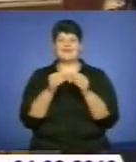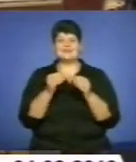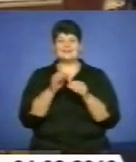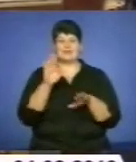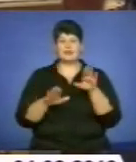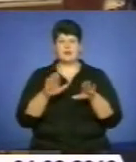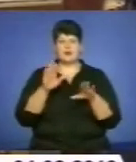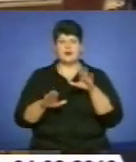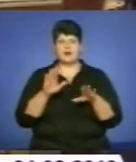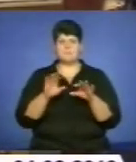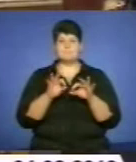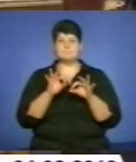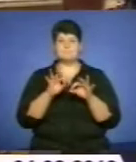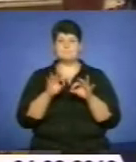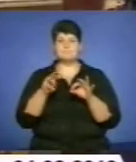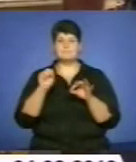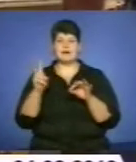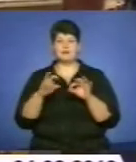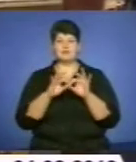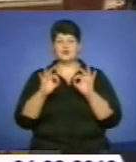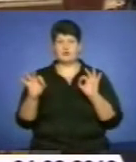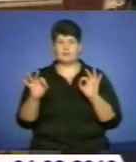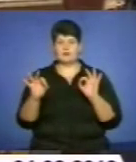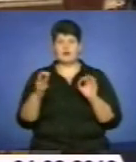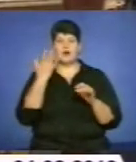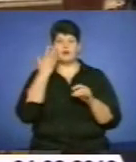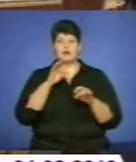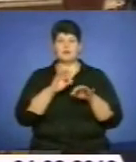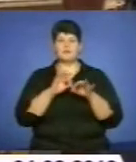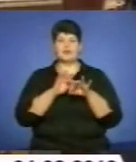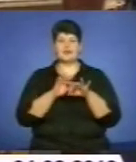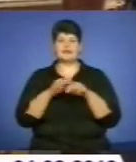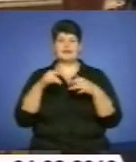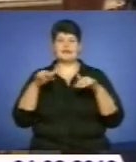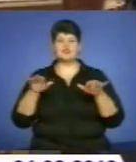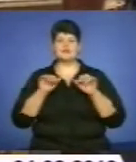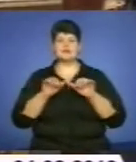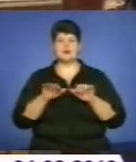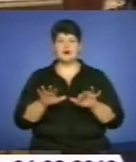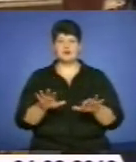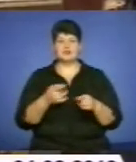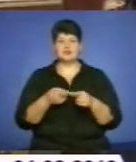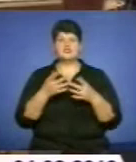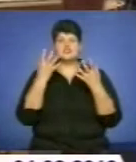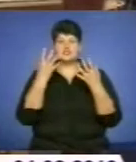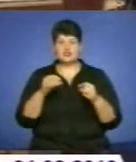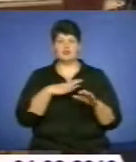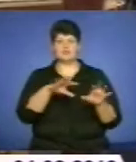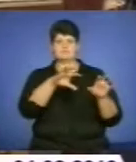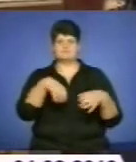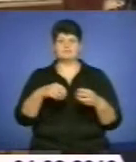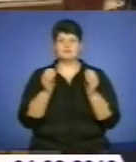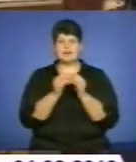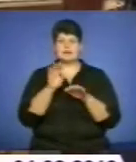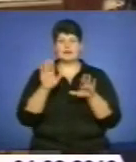наркотичної речовини макової соломи. В ході проведення інших заходів по відношенню до вказаної особи, нами було вилучено ще 10 кілограмів.